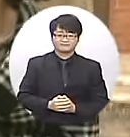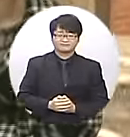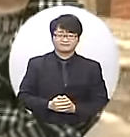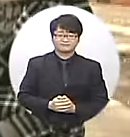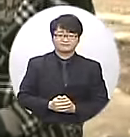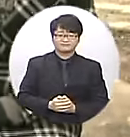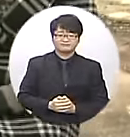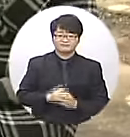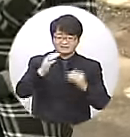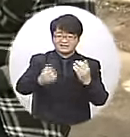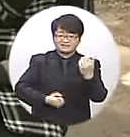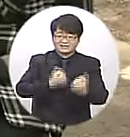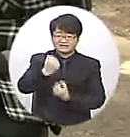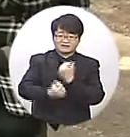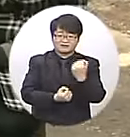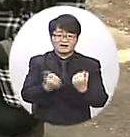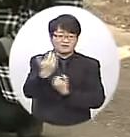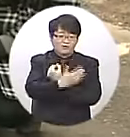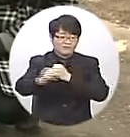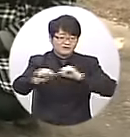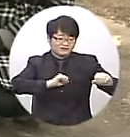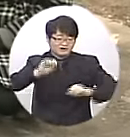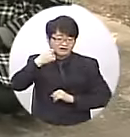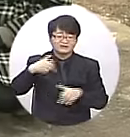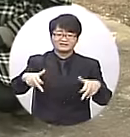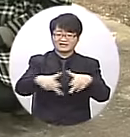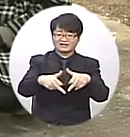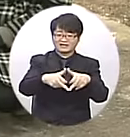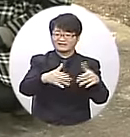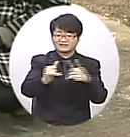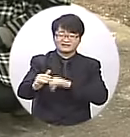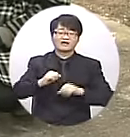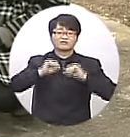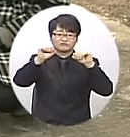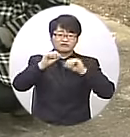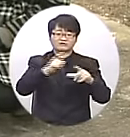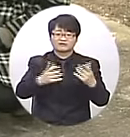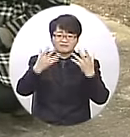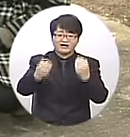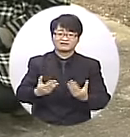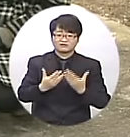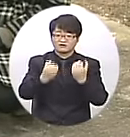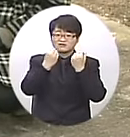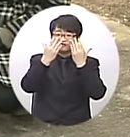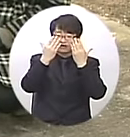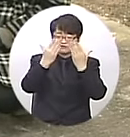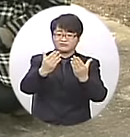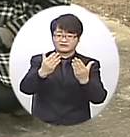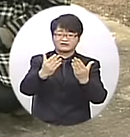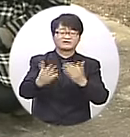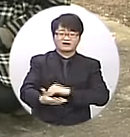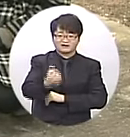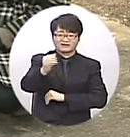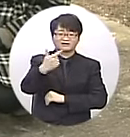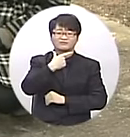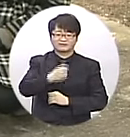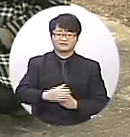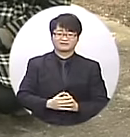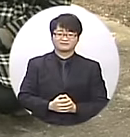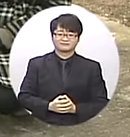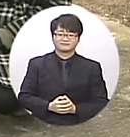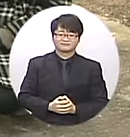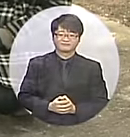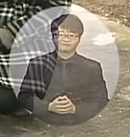이 자전거가 신체활동이 어려운 장애인들에게 운동량을 높일 수 있는 새로운 전기를 마련했으면 하는 바람입니다.